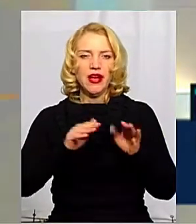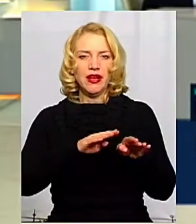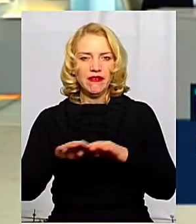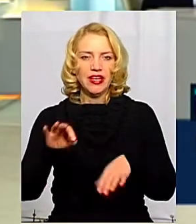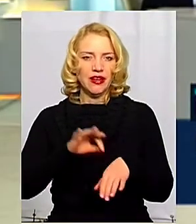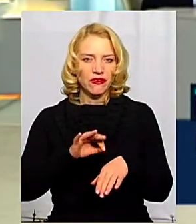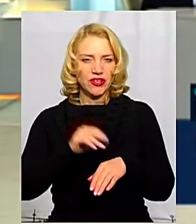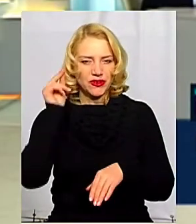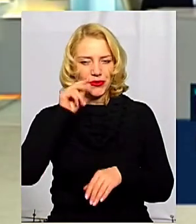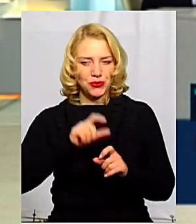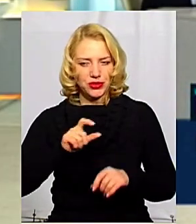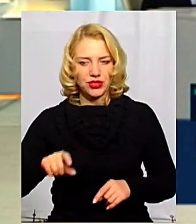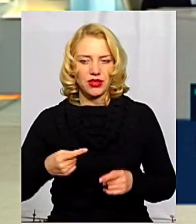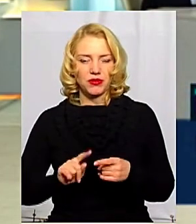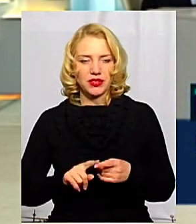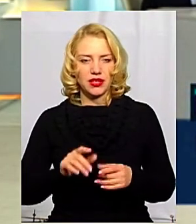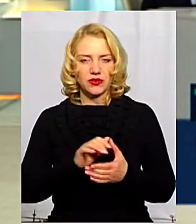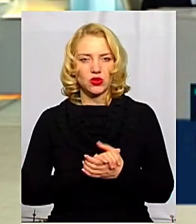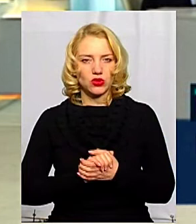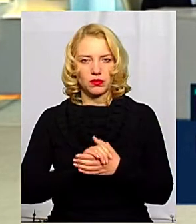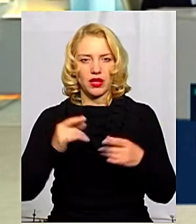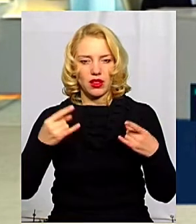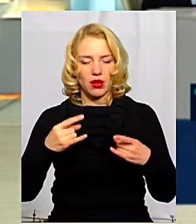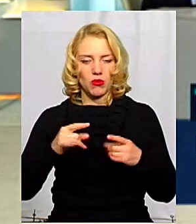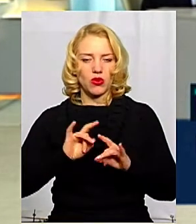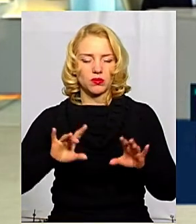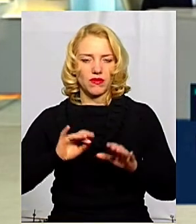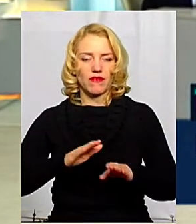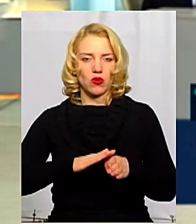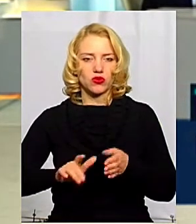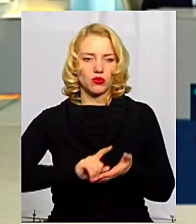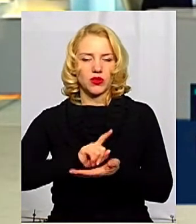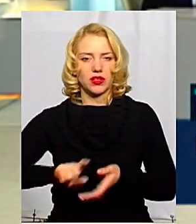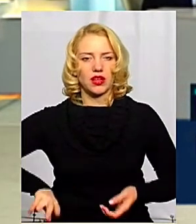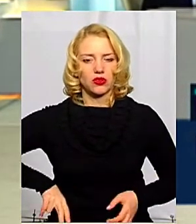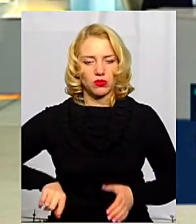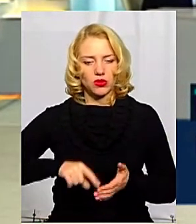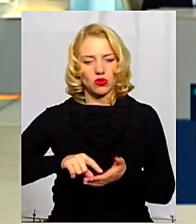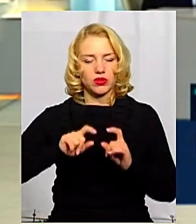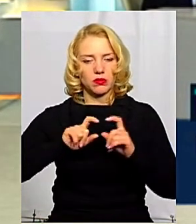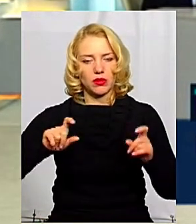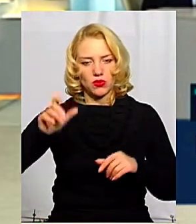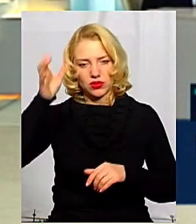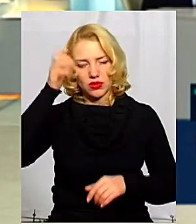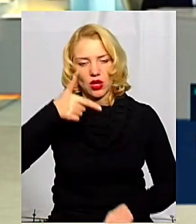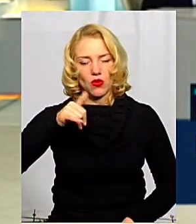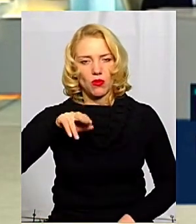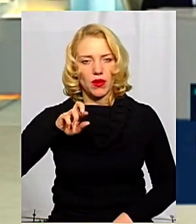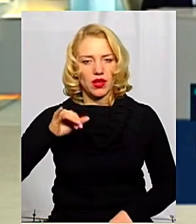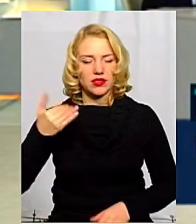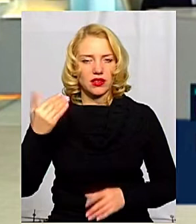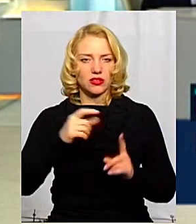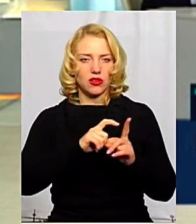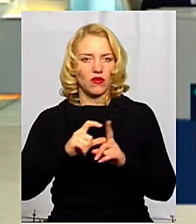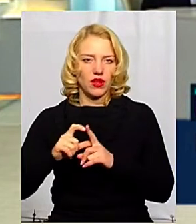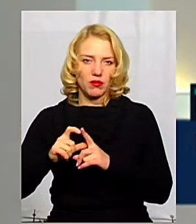учнів. Про це Суспільному розповіла виконуюча обов'язки директора міського департаменту освіти Світлана Губай. За її